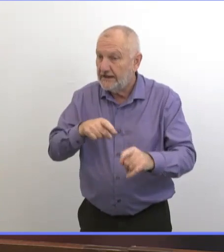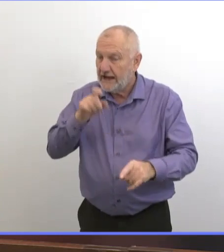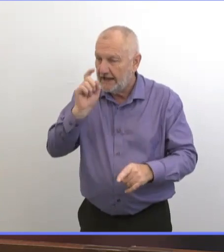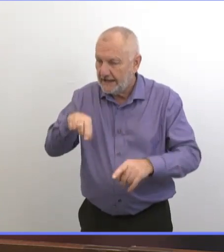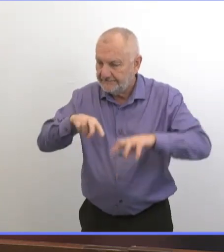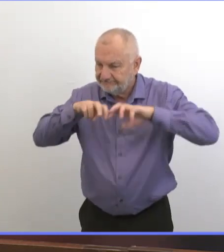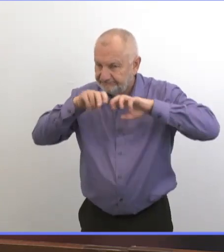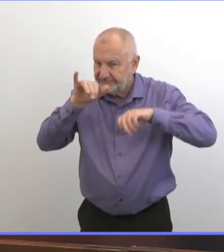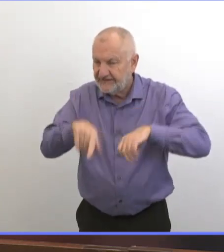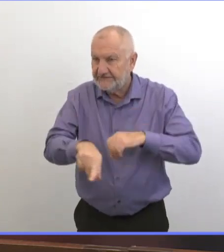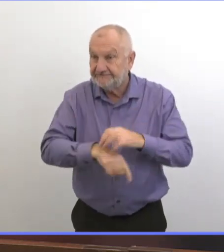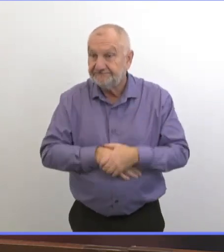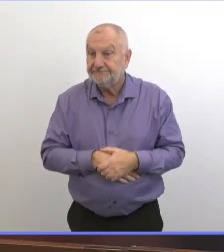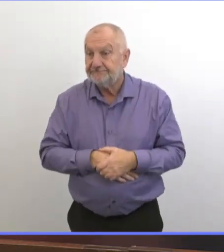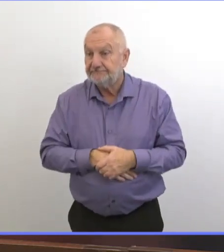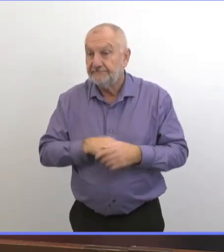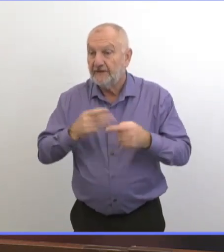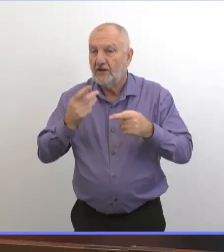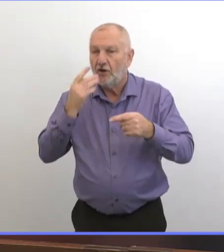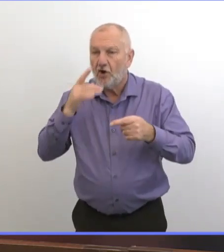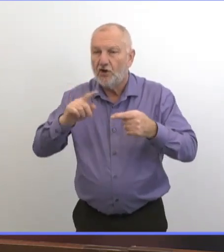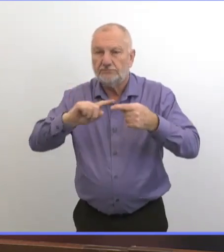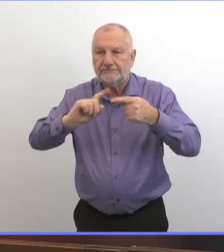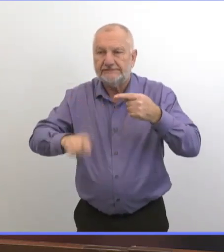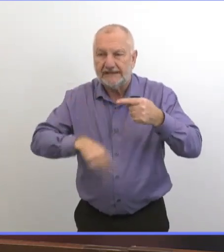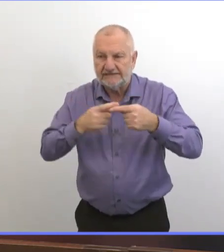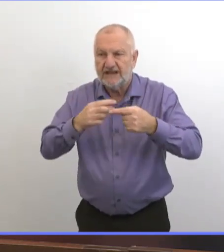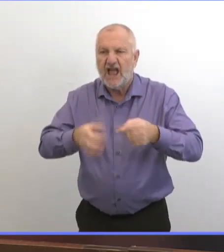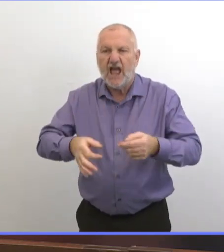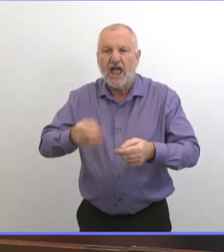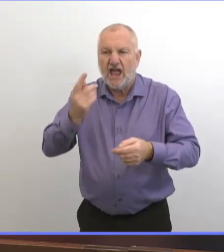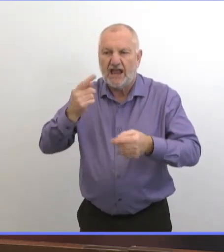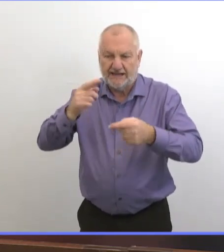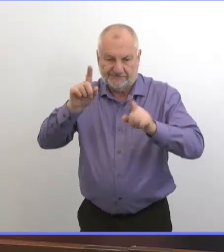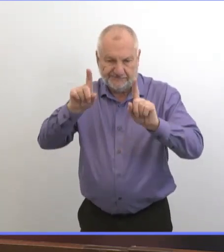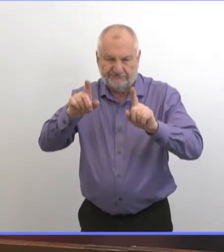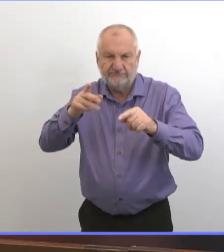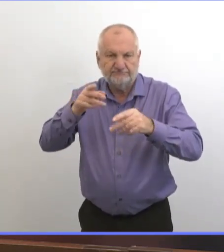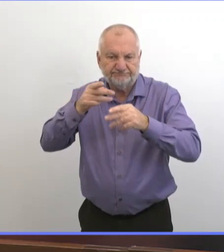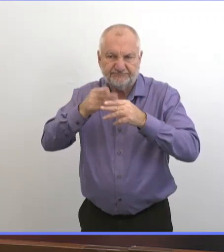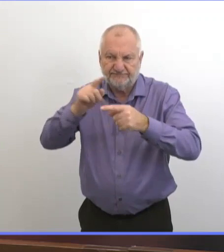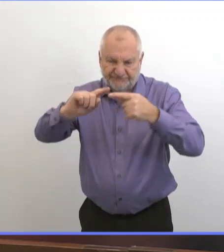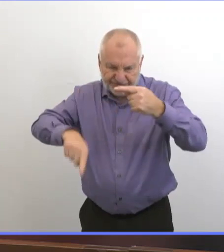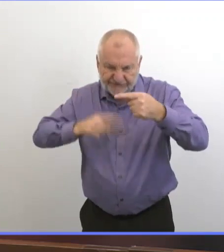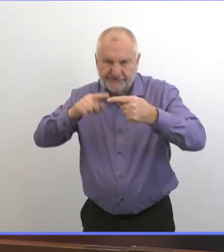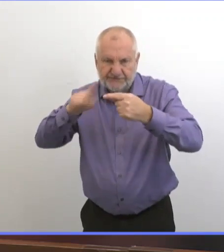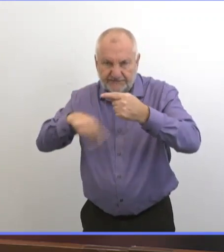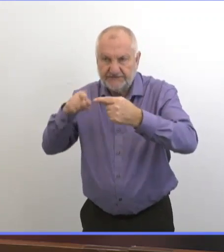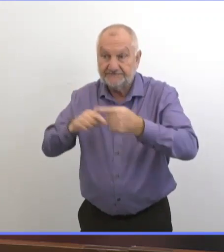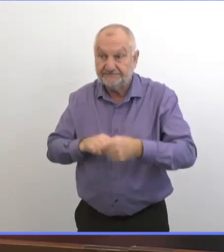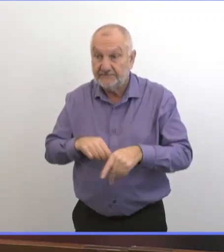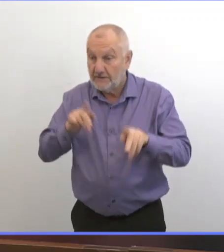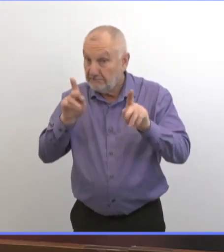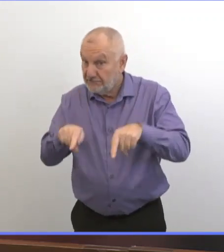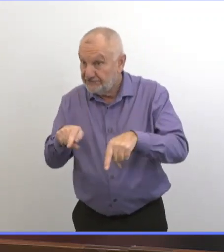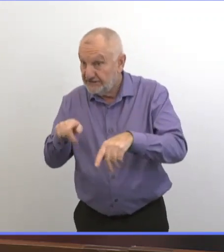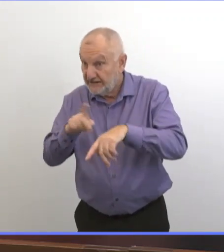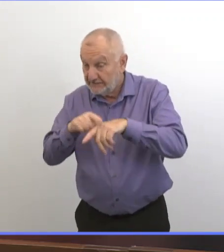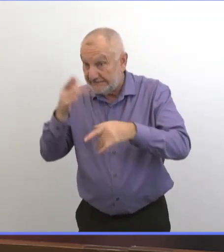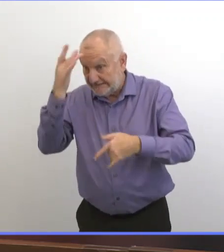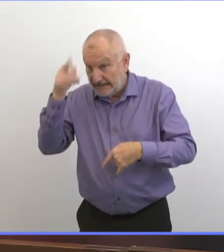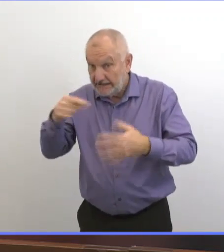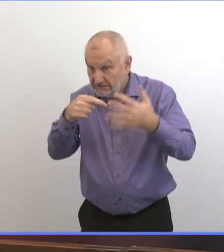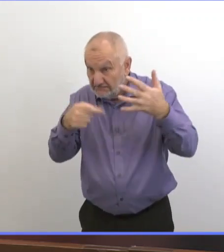Et donc, oui, le nombre de cycles pour certains tests sont élevés. Et c'est examiné au niveau clinique. Si une